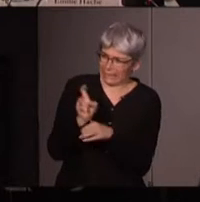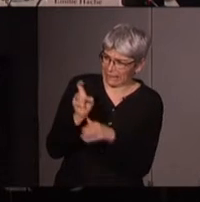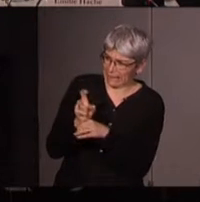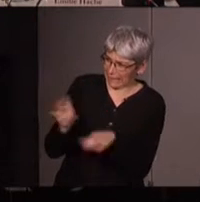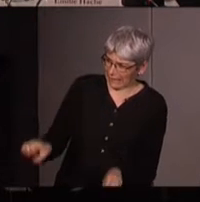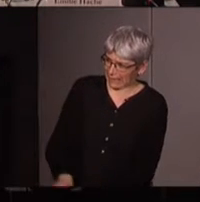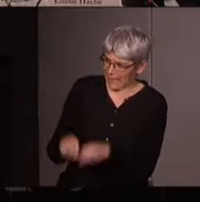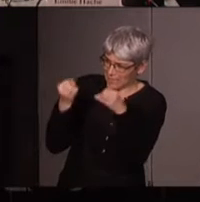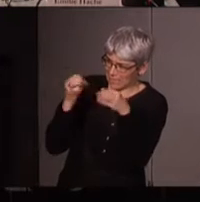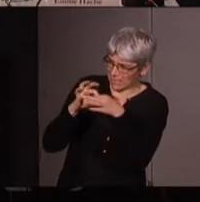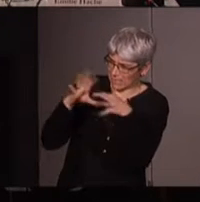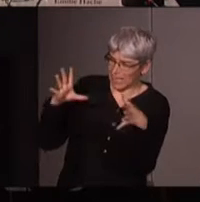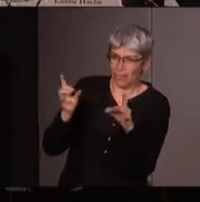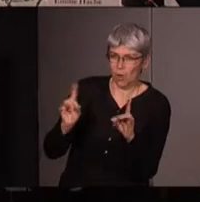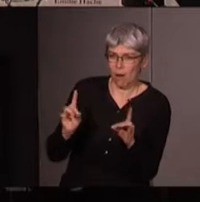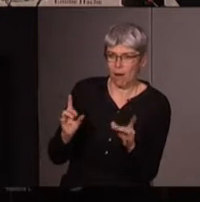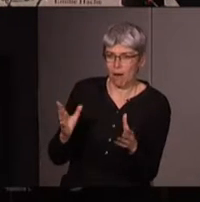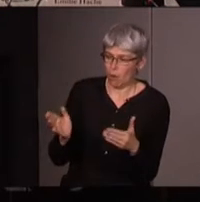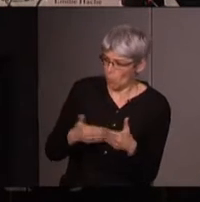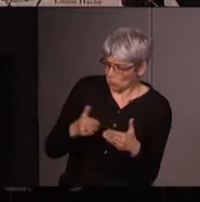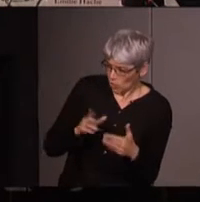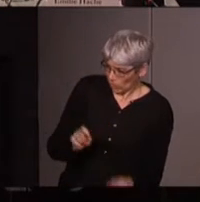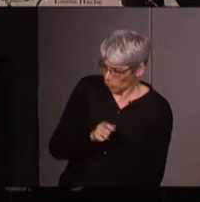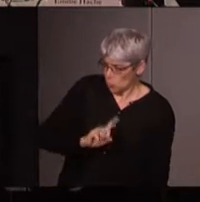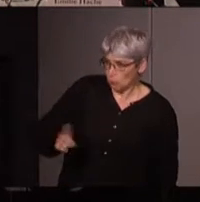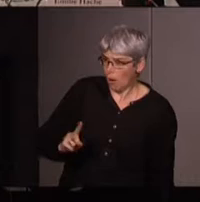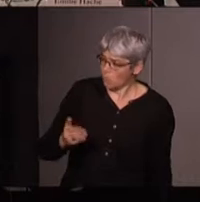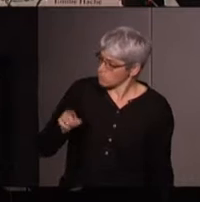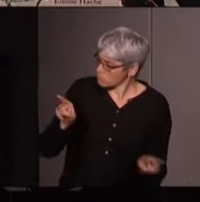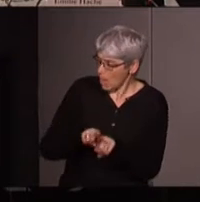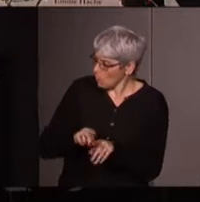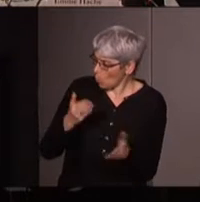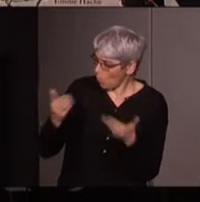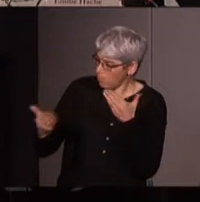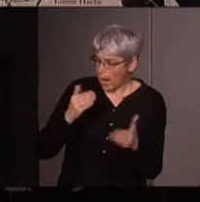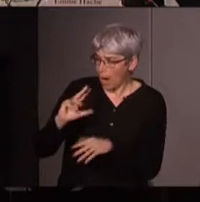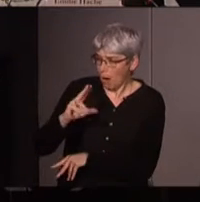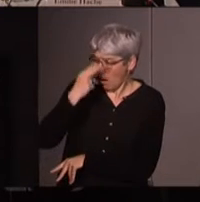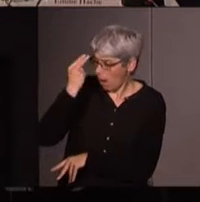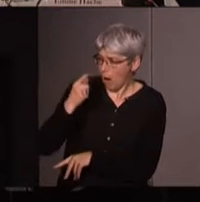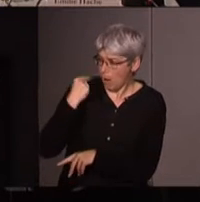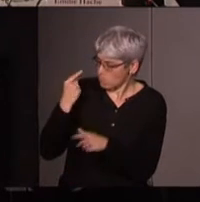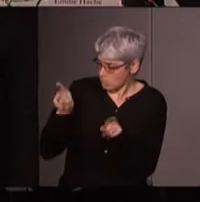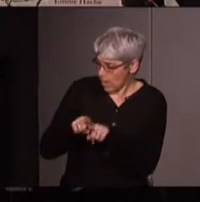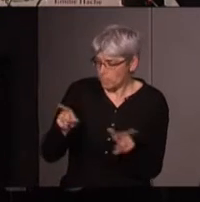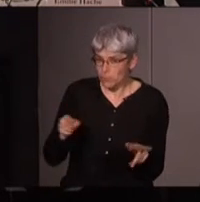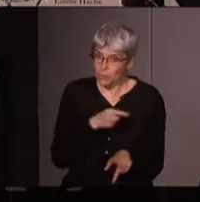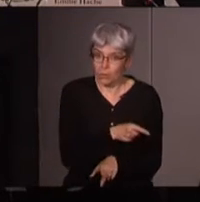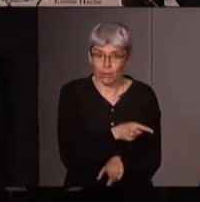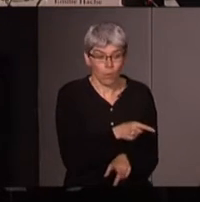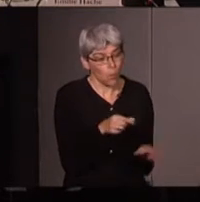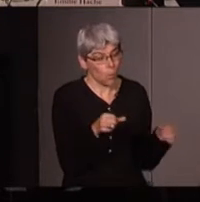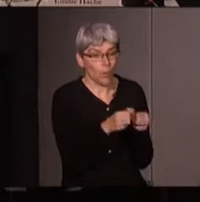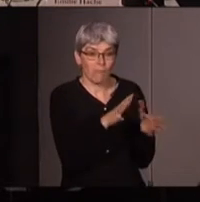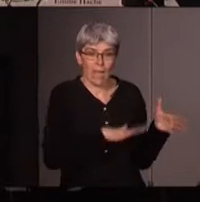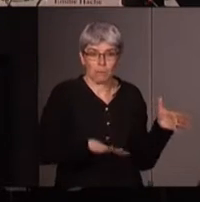déconstruire ce lien là en considérant qu'on n pas plus proche de la nature que les hommes c'est des rapports sociaux construits etc elles auraient d'une